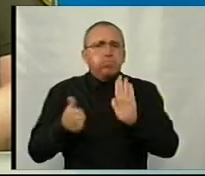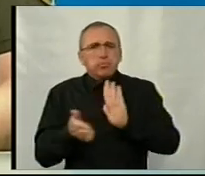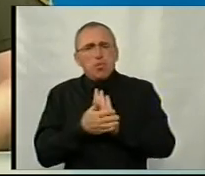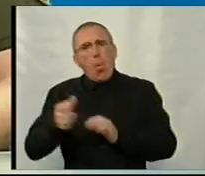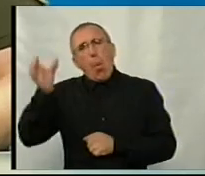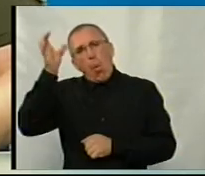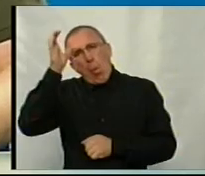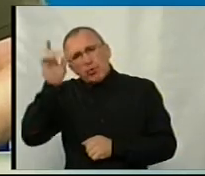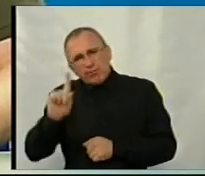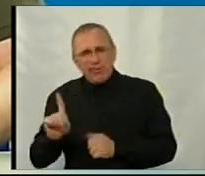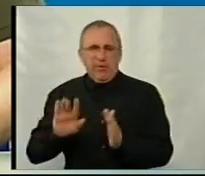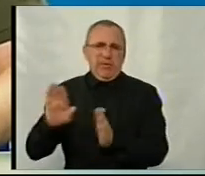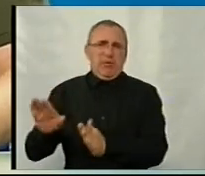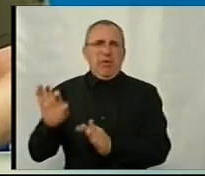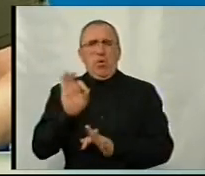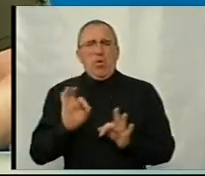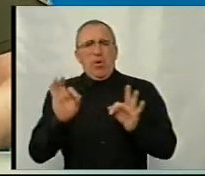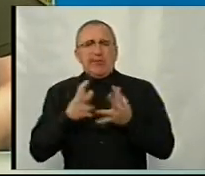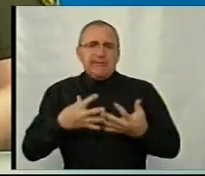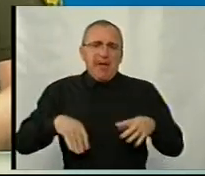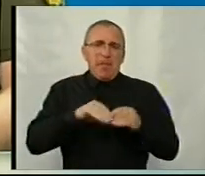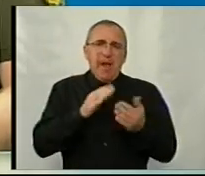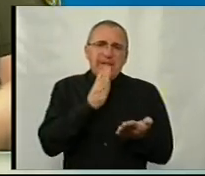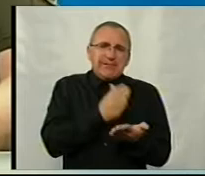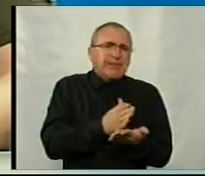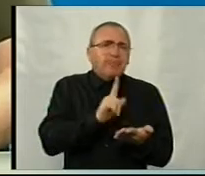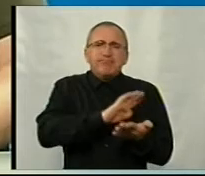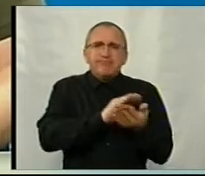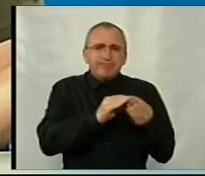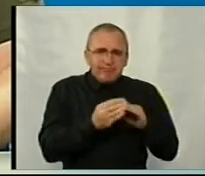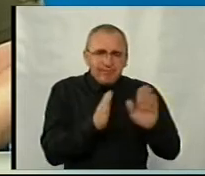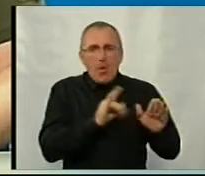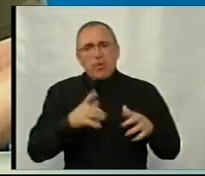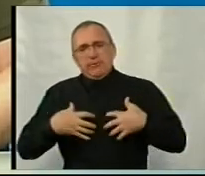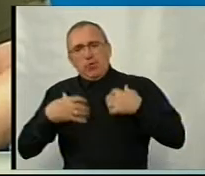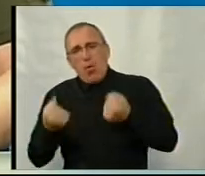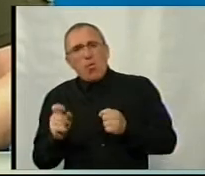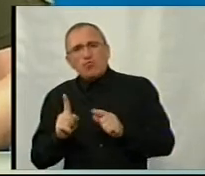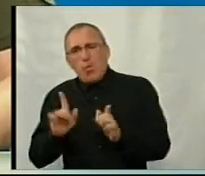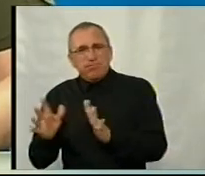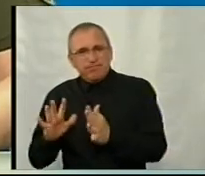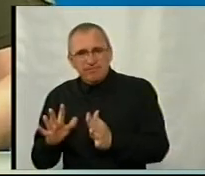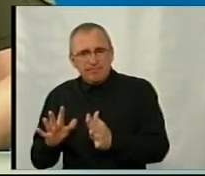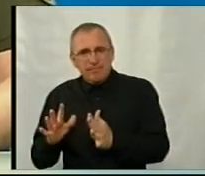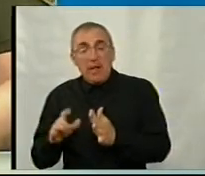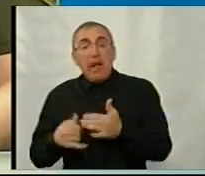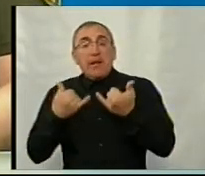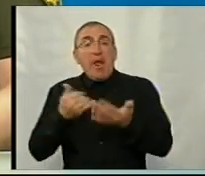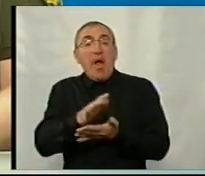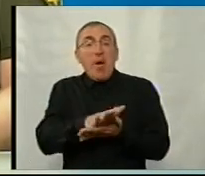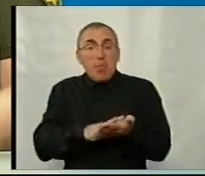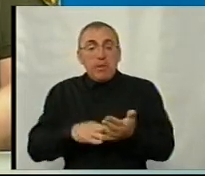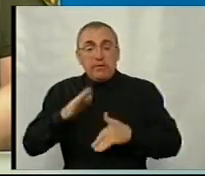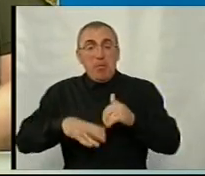освітою, за сімейним станом, за станом здоров'я тим паче, для продовження своєї